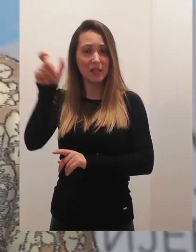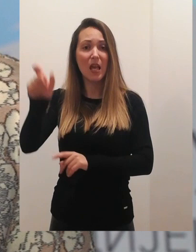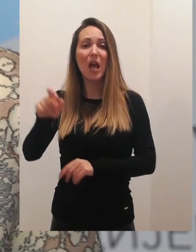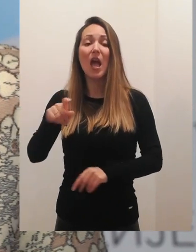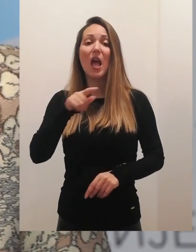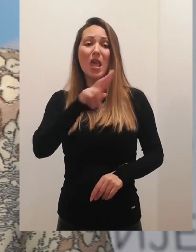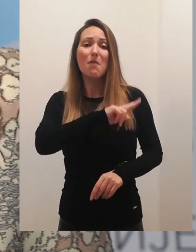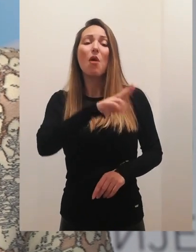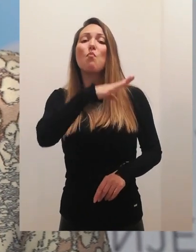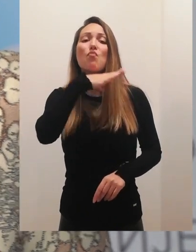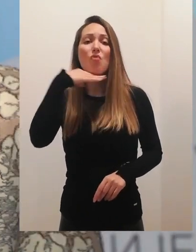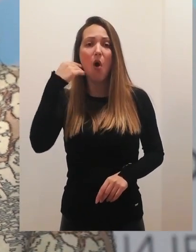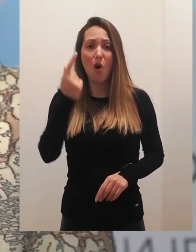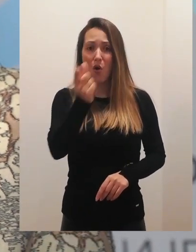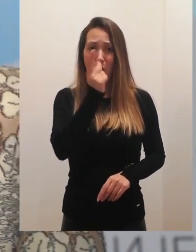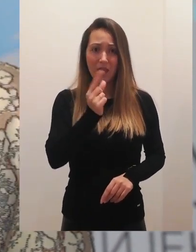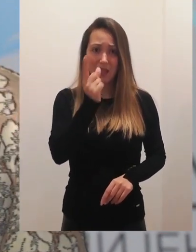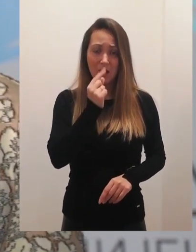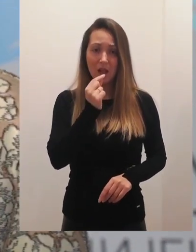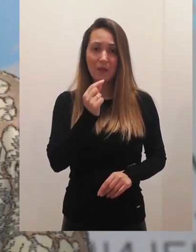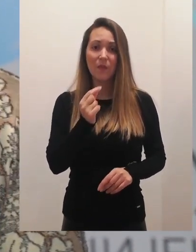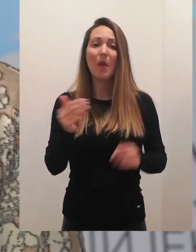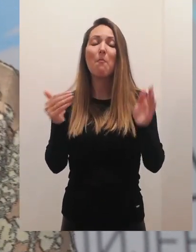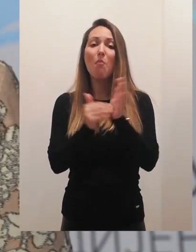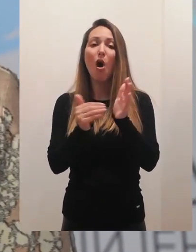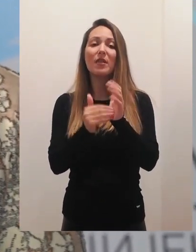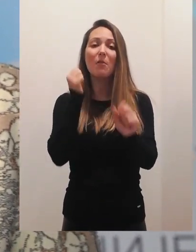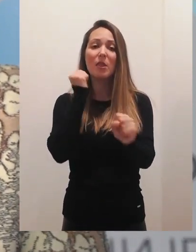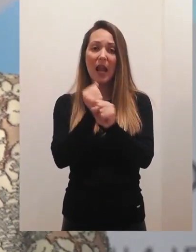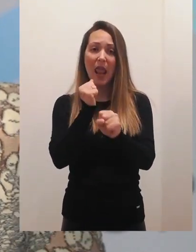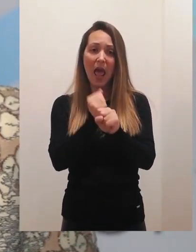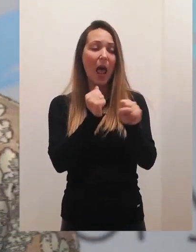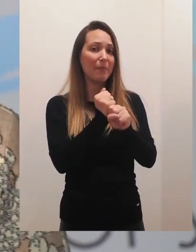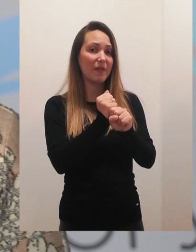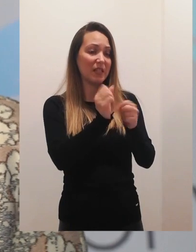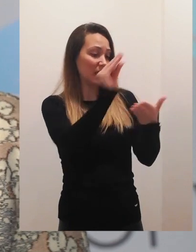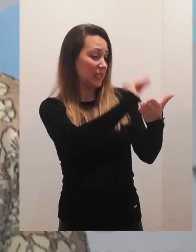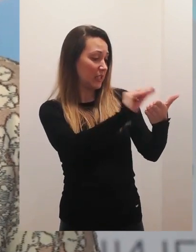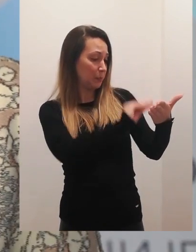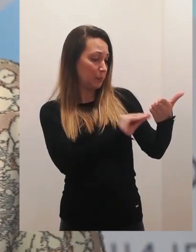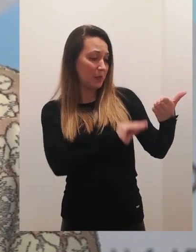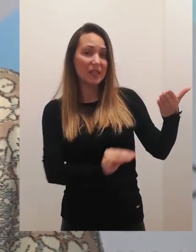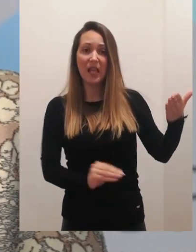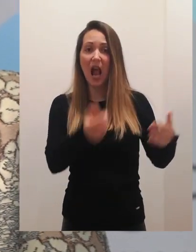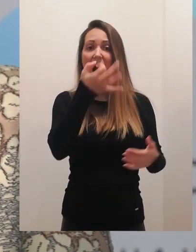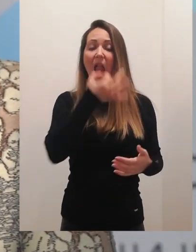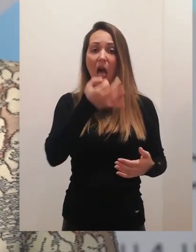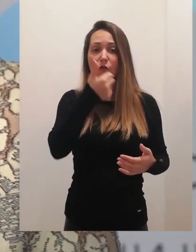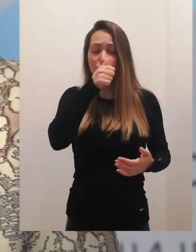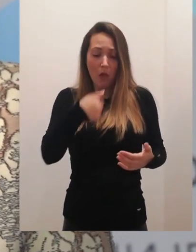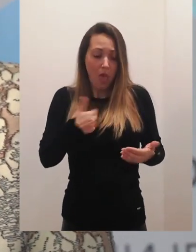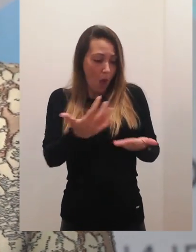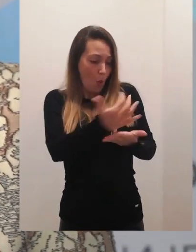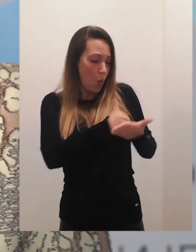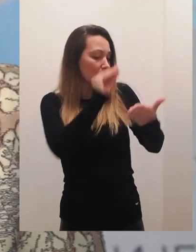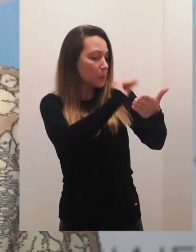jako puno tableta i terapija, neka naprave neku vrstu svog spiska terapije, što je jako